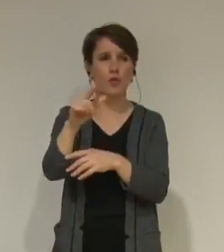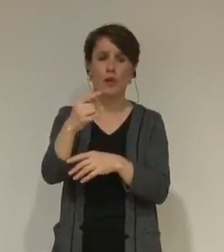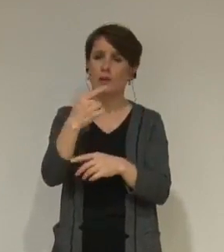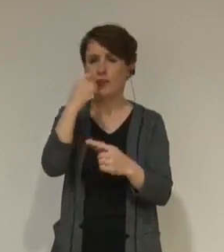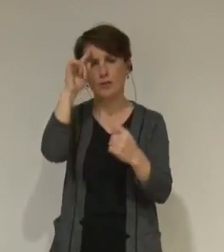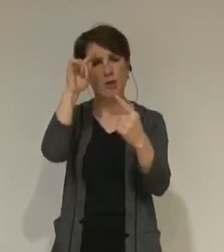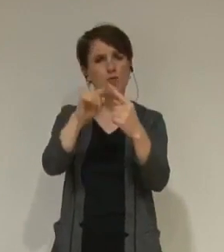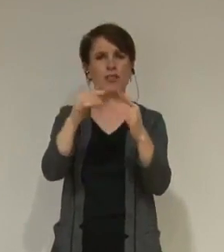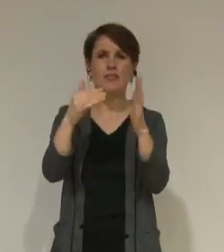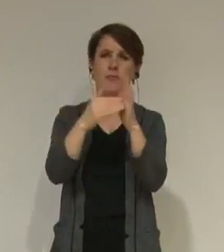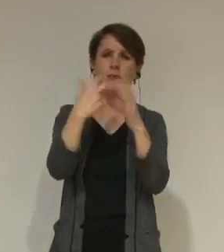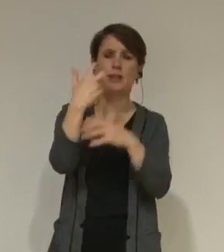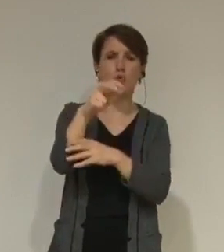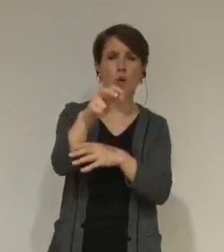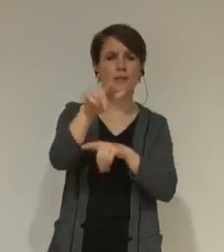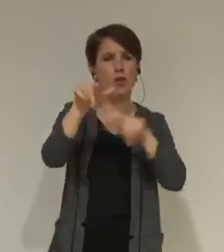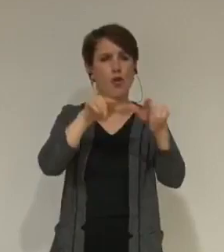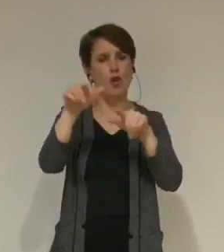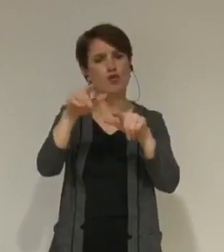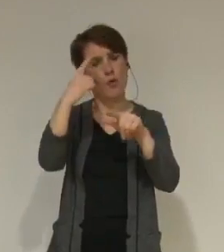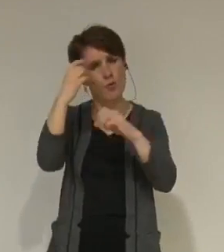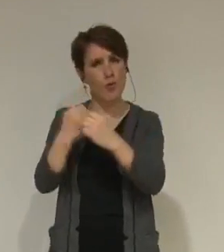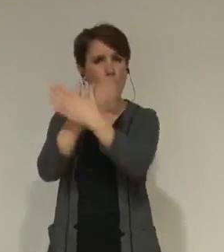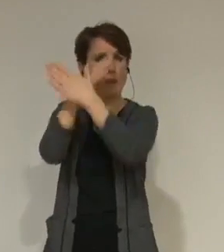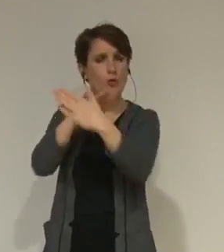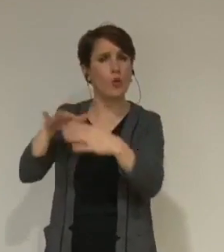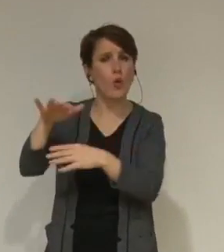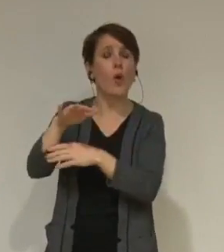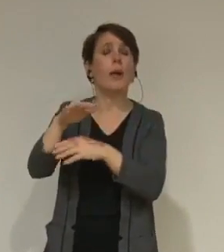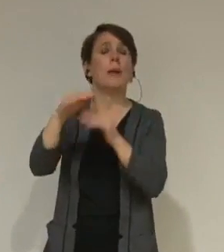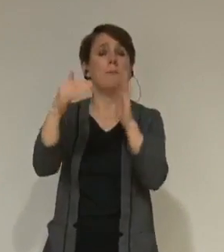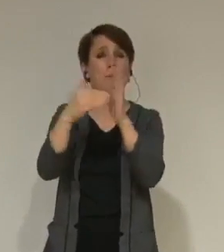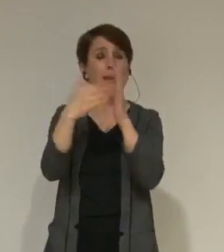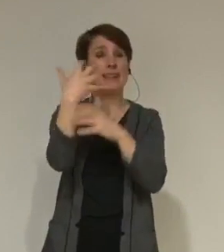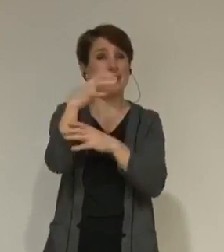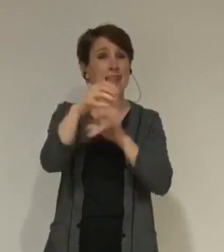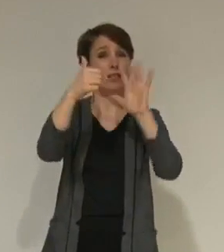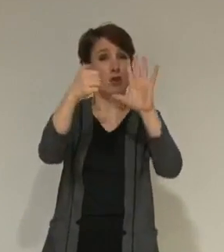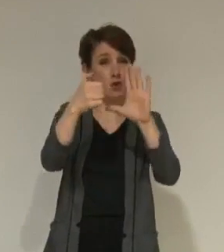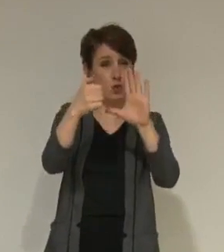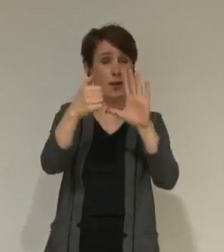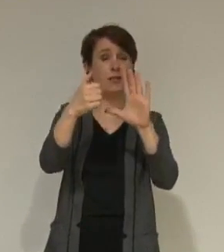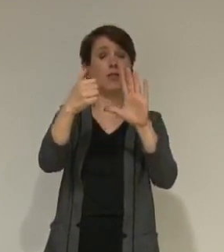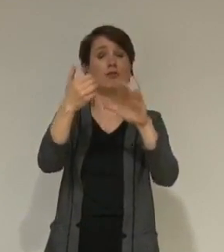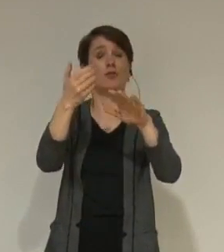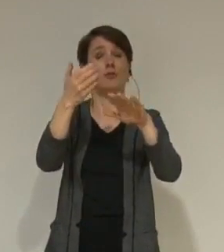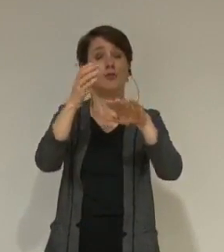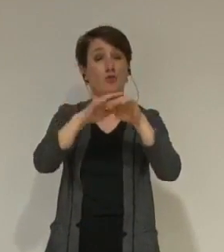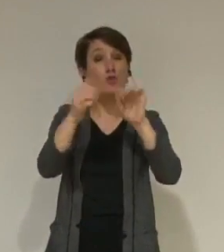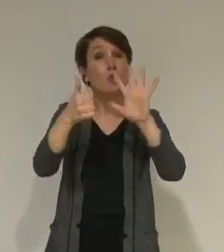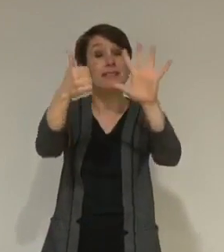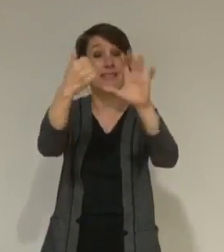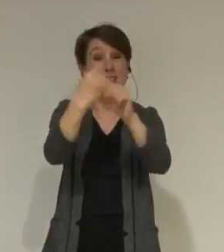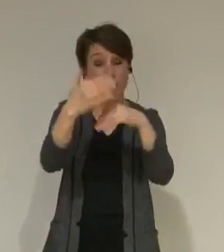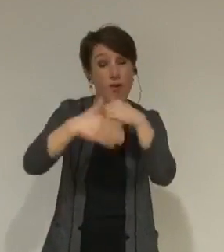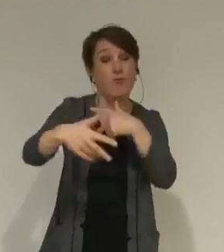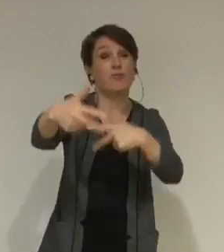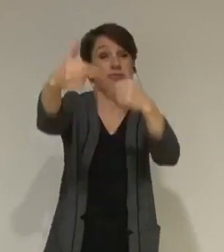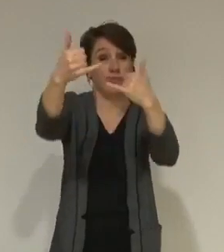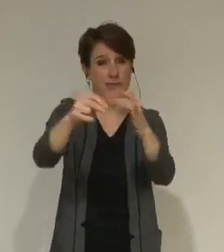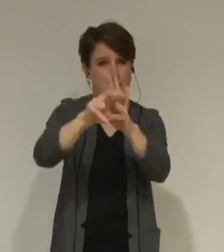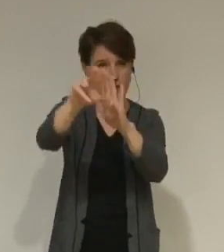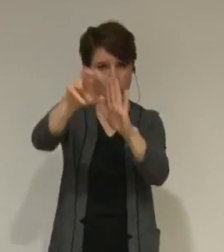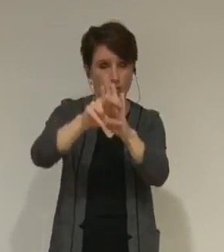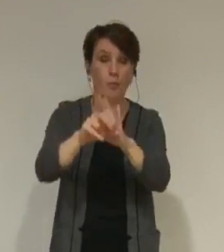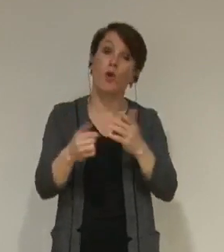par an sur la métro et 1560 logements locatifs sociaux en 6 ans sur Grenoble. A ce jour, la